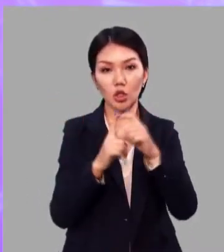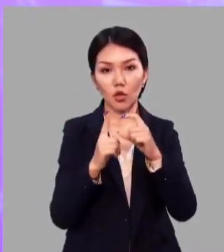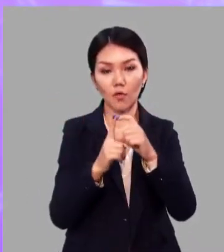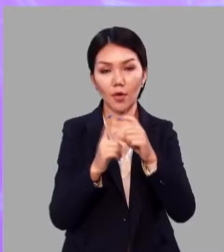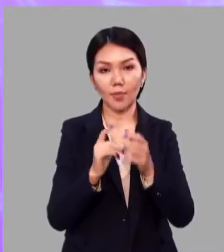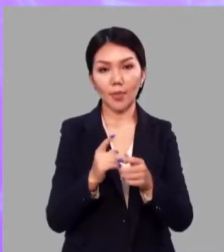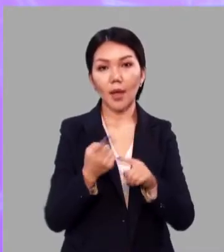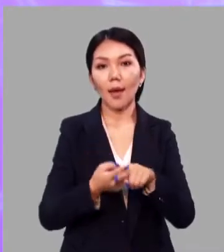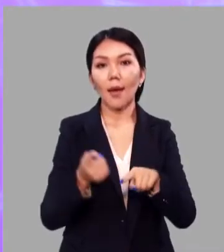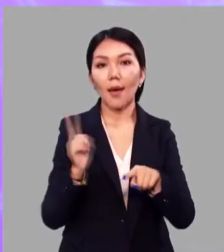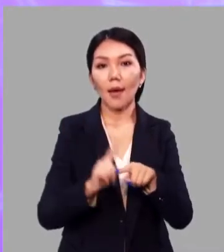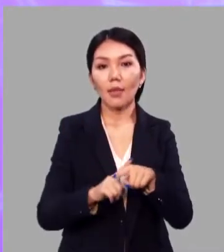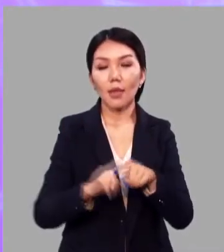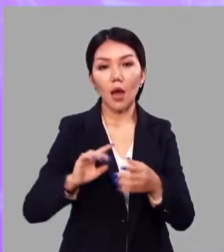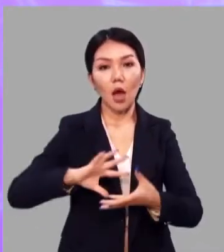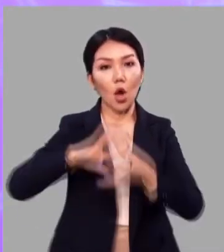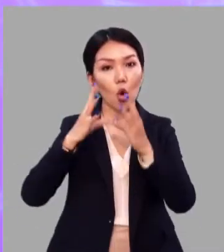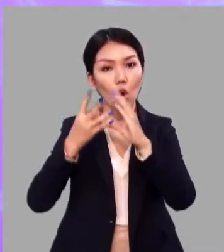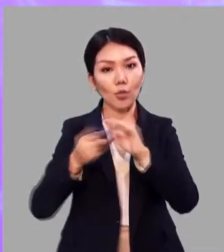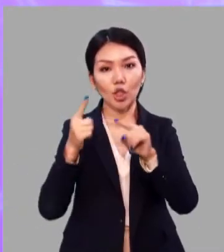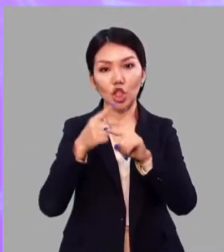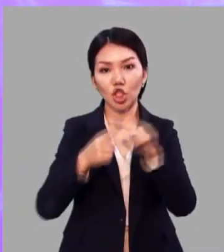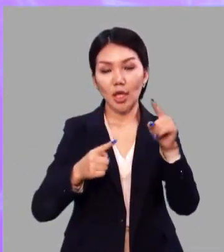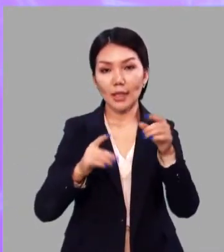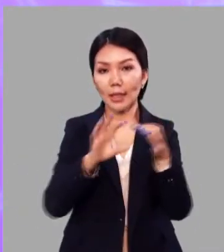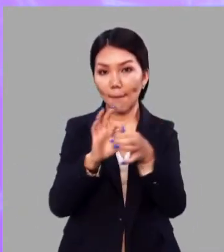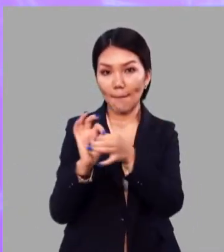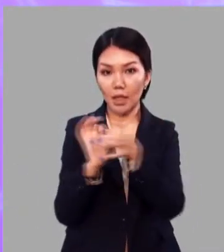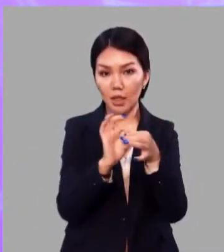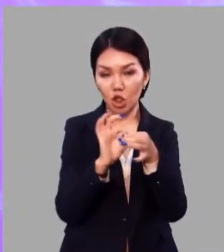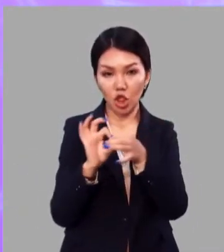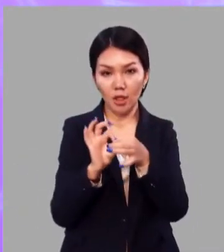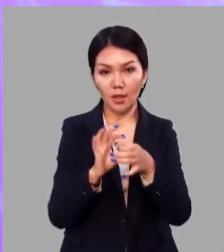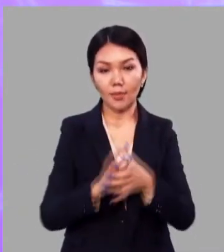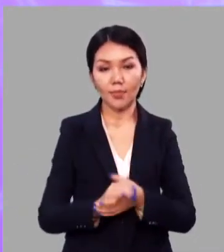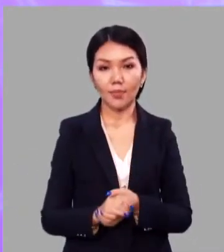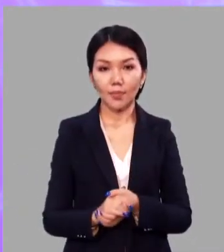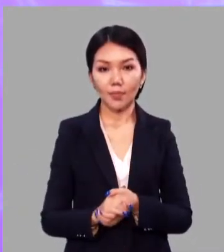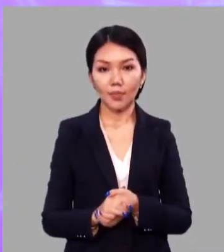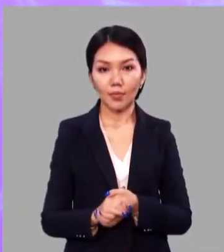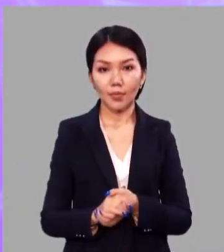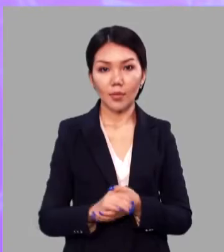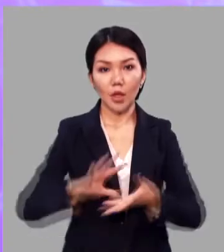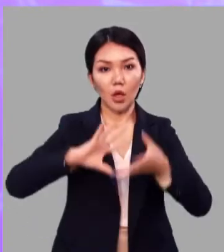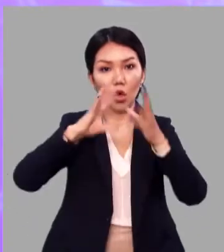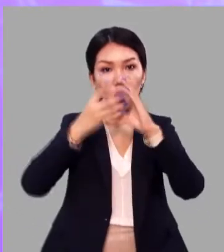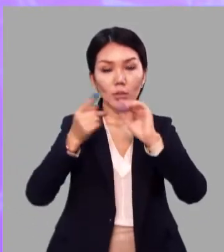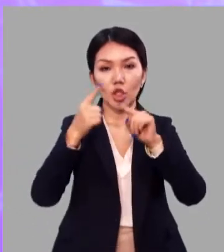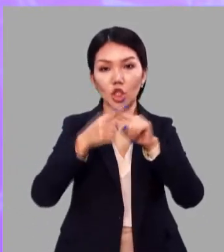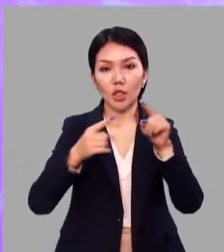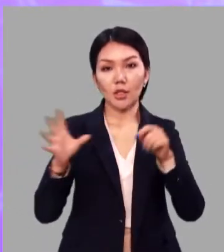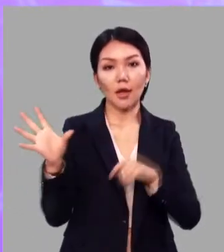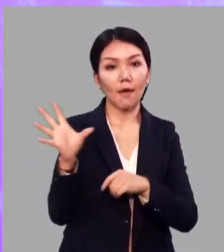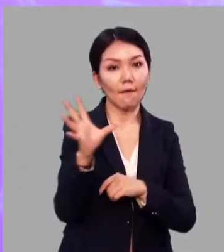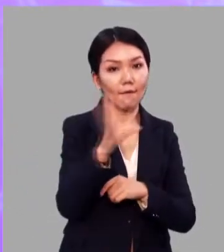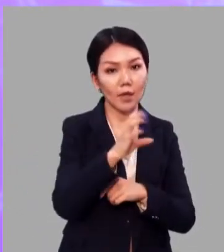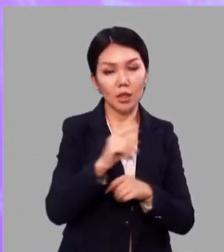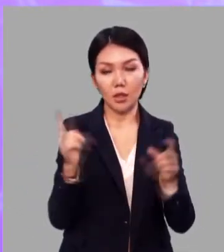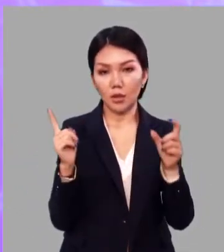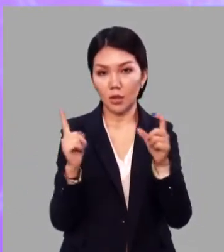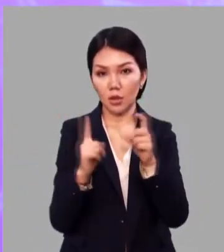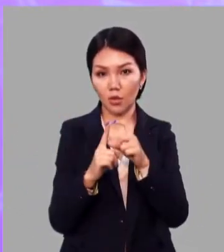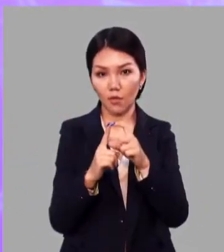корень слова – это общая часть предложения, общая часть